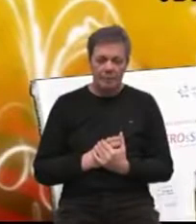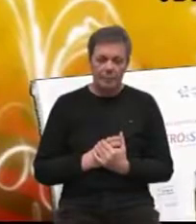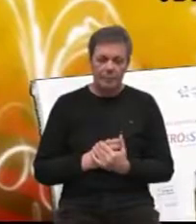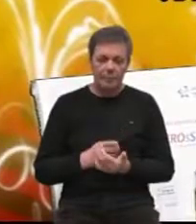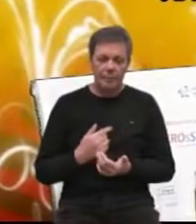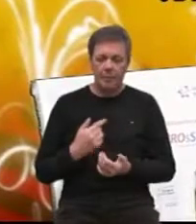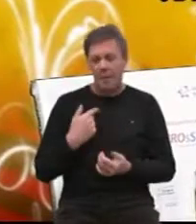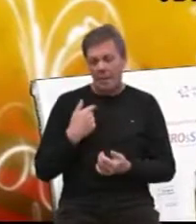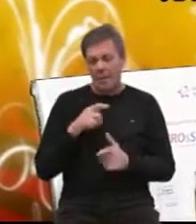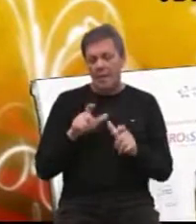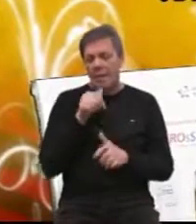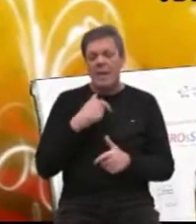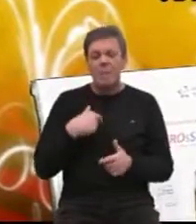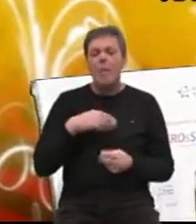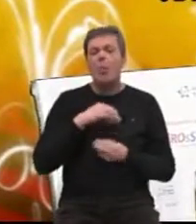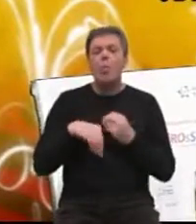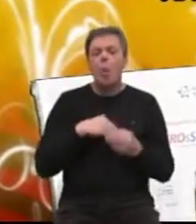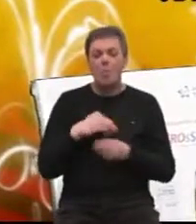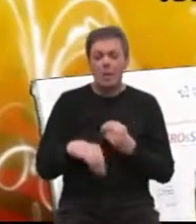I mi u obitelji...